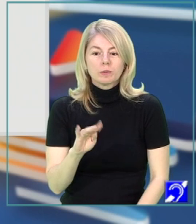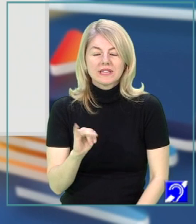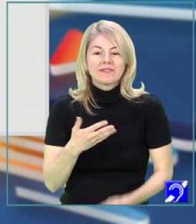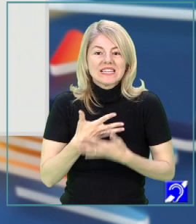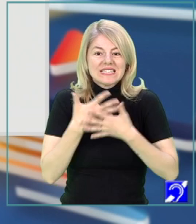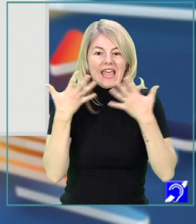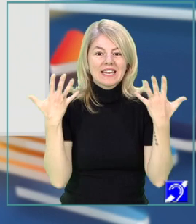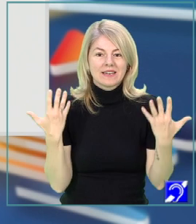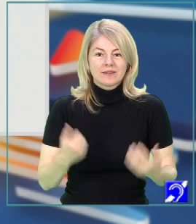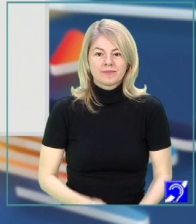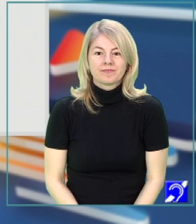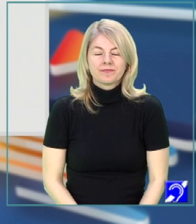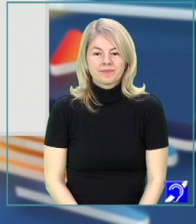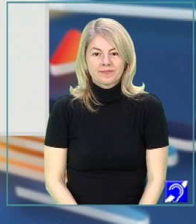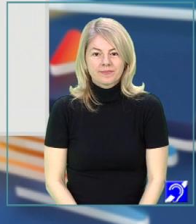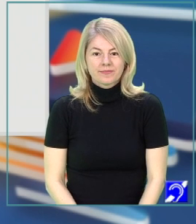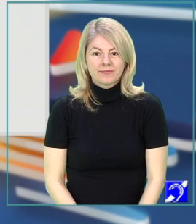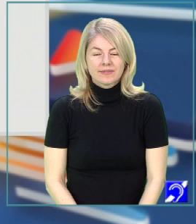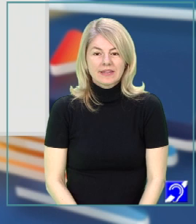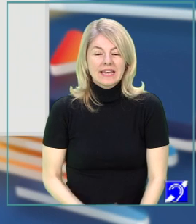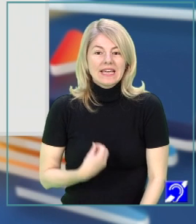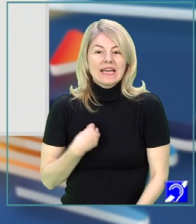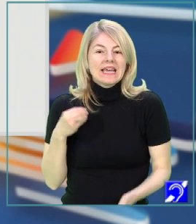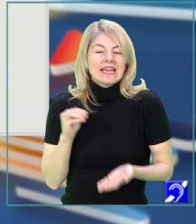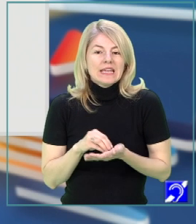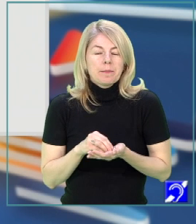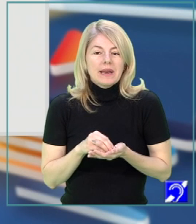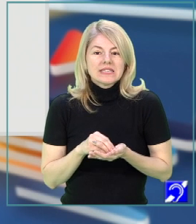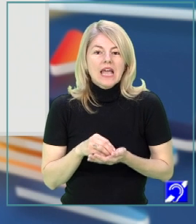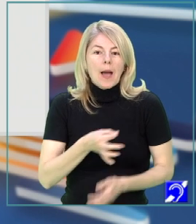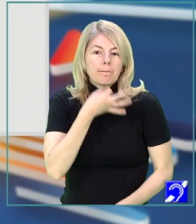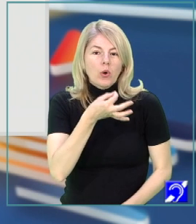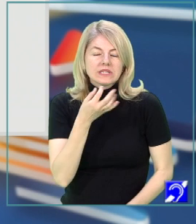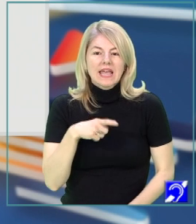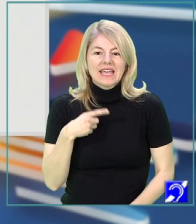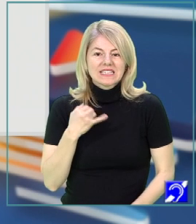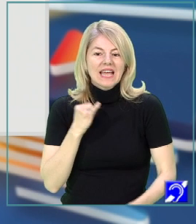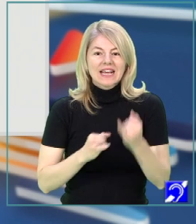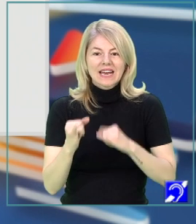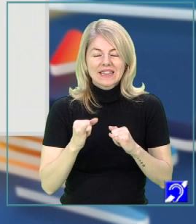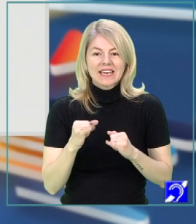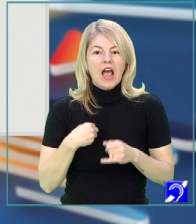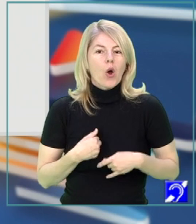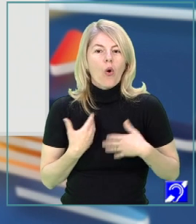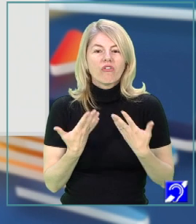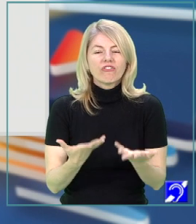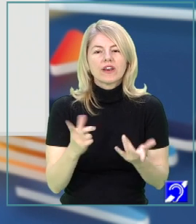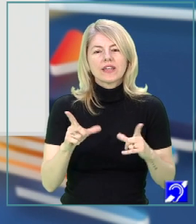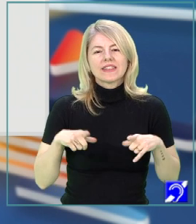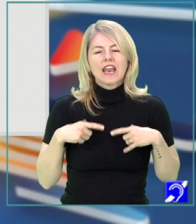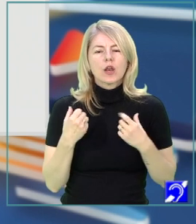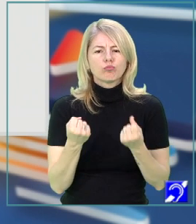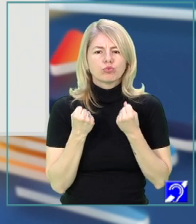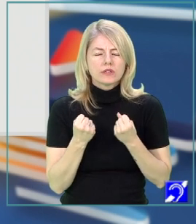seninul. Deci impresia eului poetic este că grădina oferă trăiri